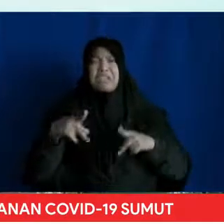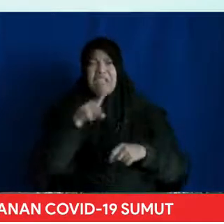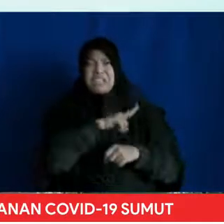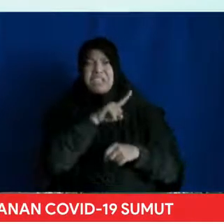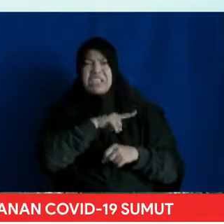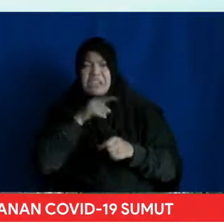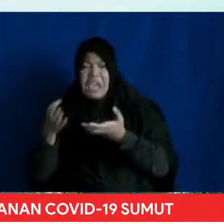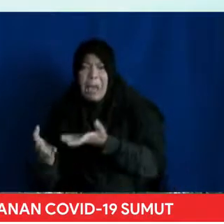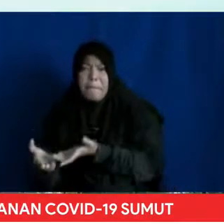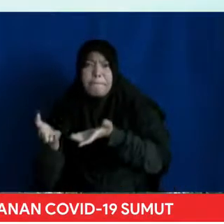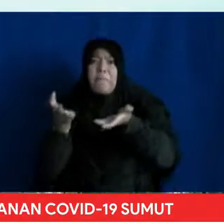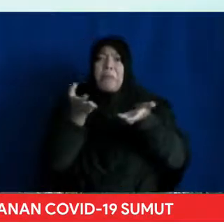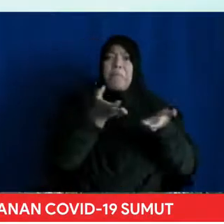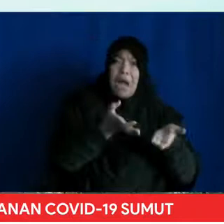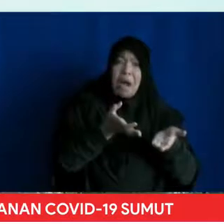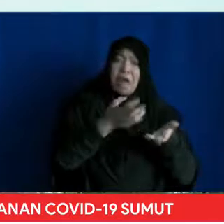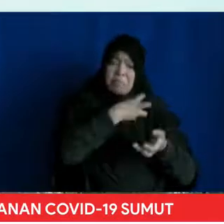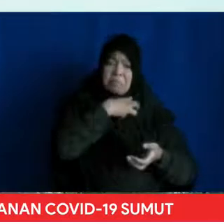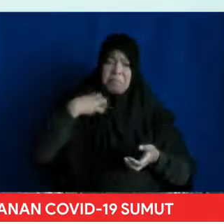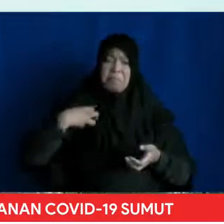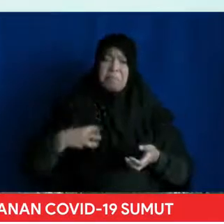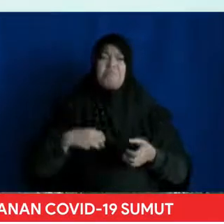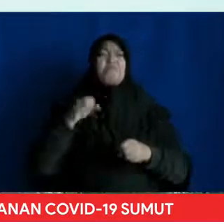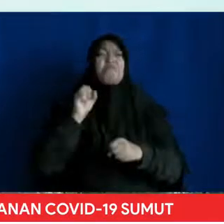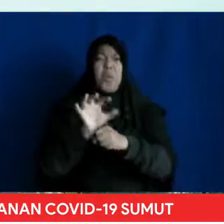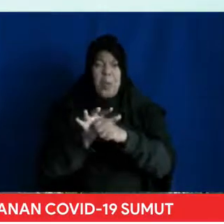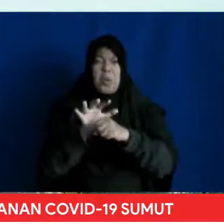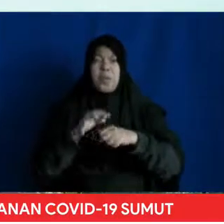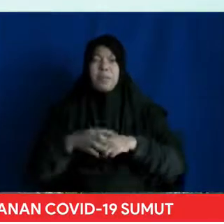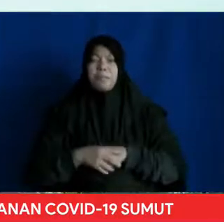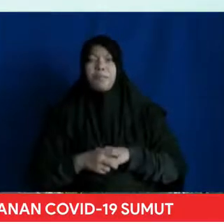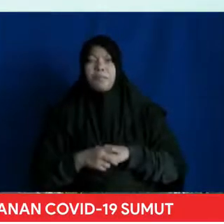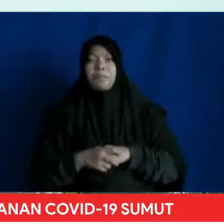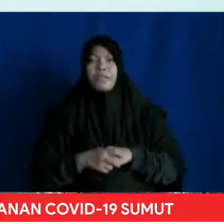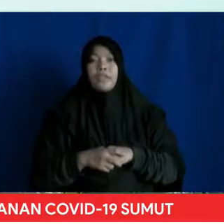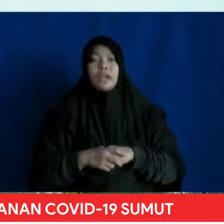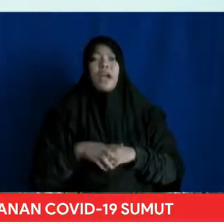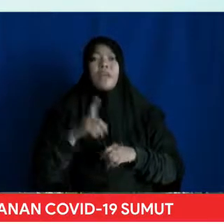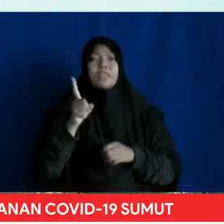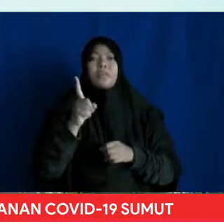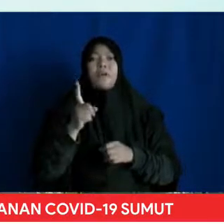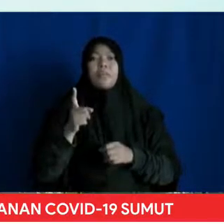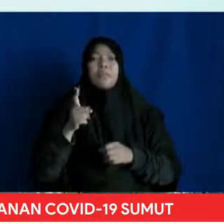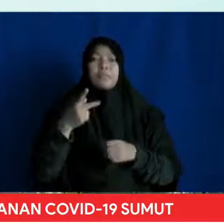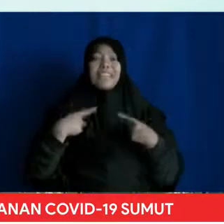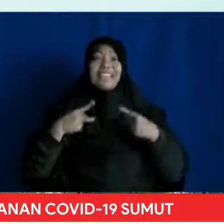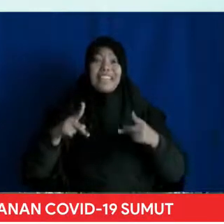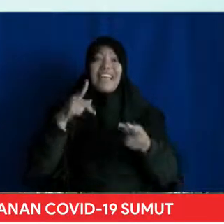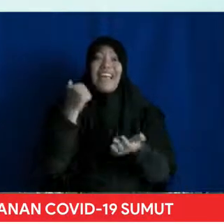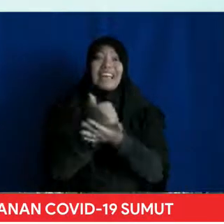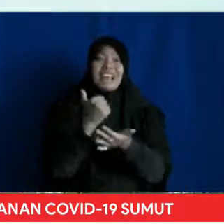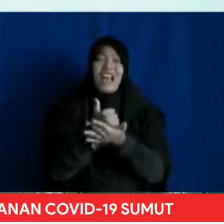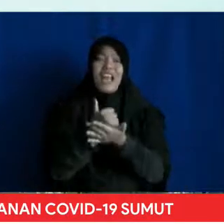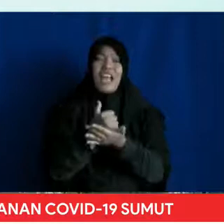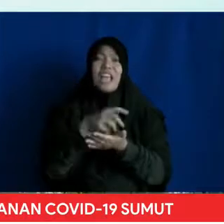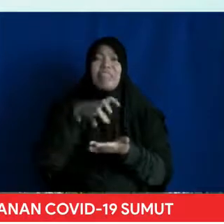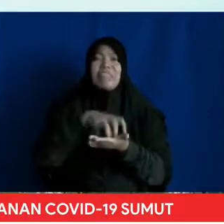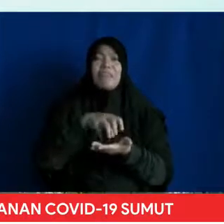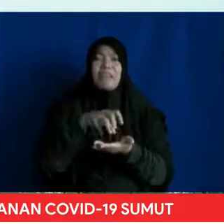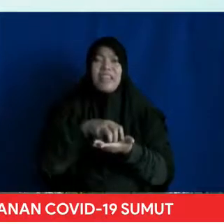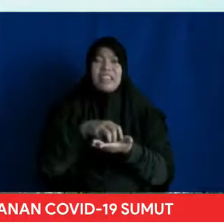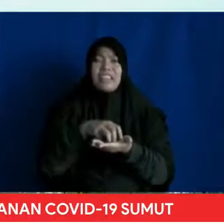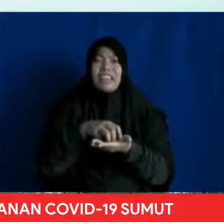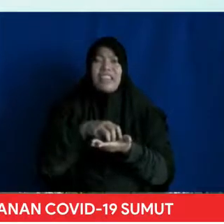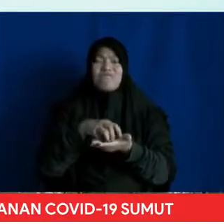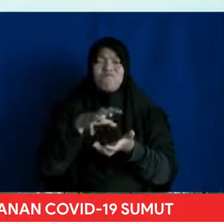tanpa gejala Atau dengan gejala yang ringan Karena kita berasal dari daerah yang terjangkit COVID-19 Dan ini akan